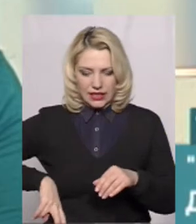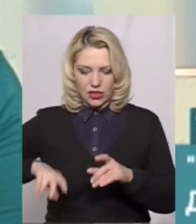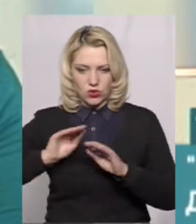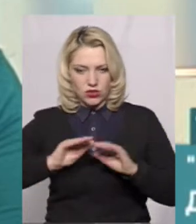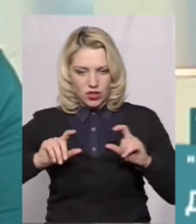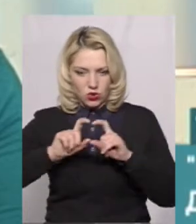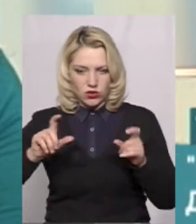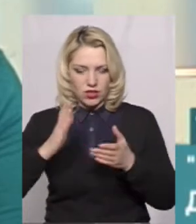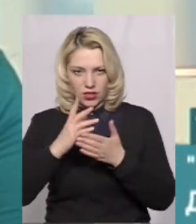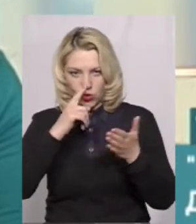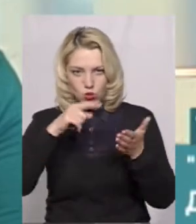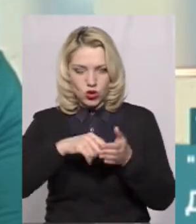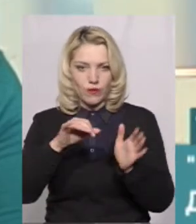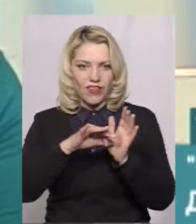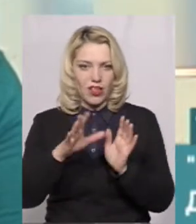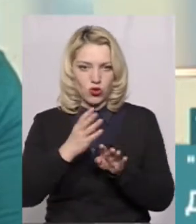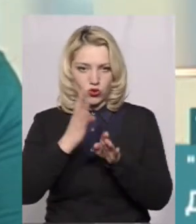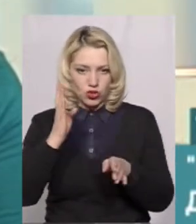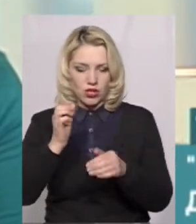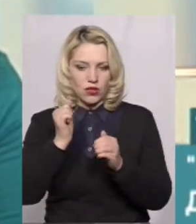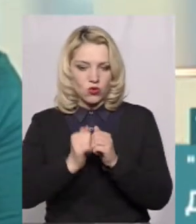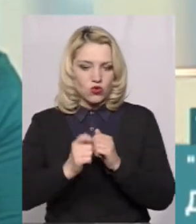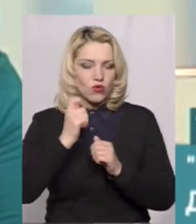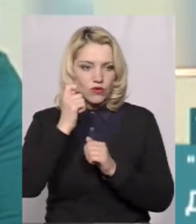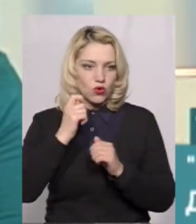свої місця вільні. На кожну вікову групу.